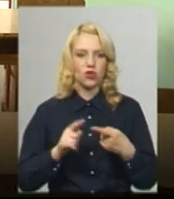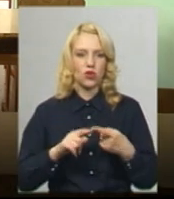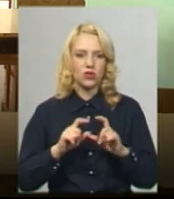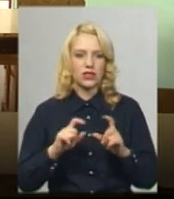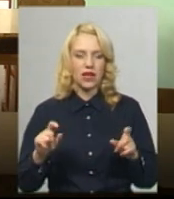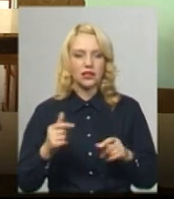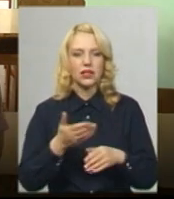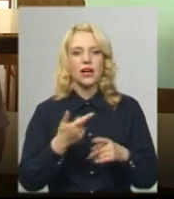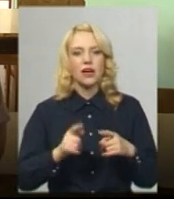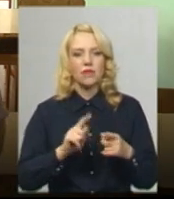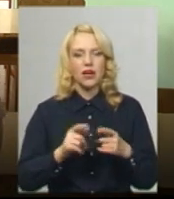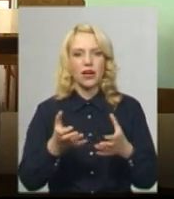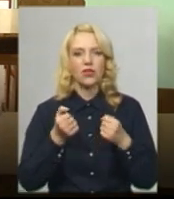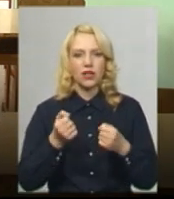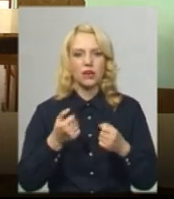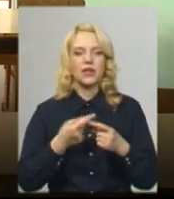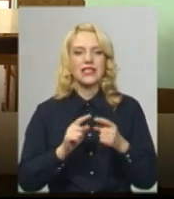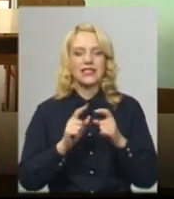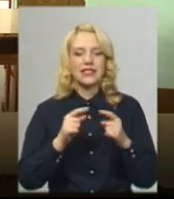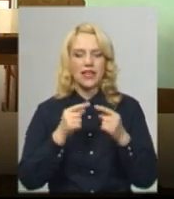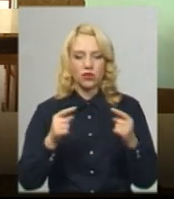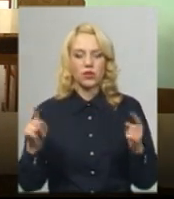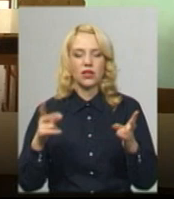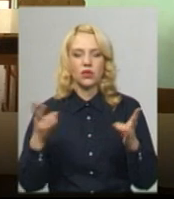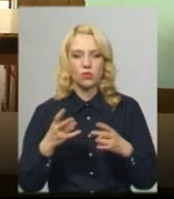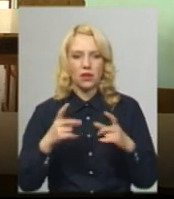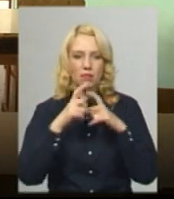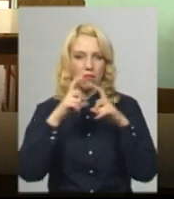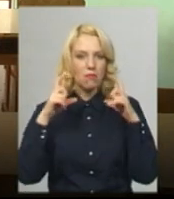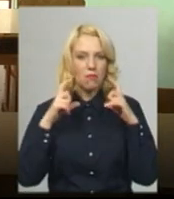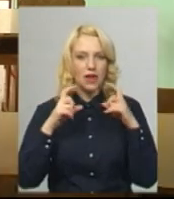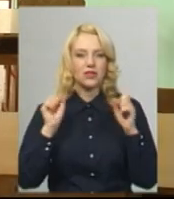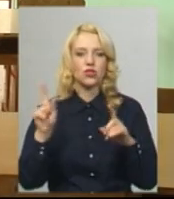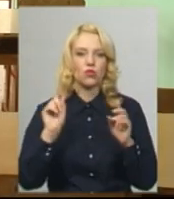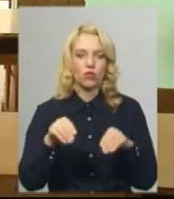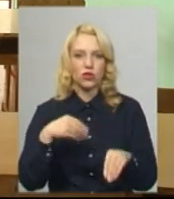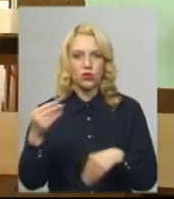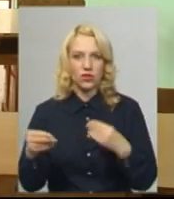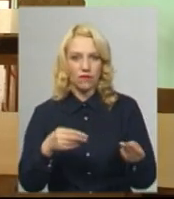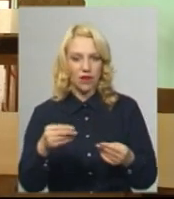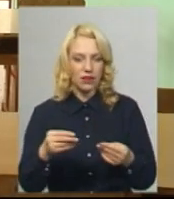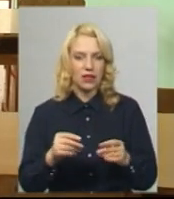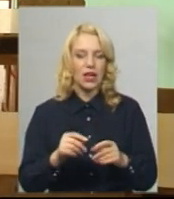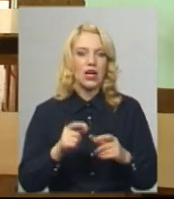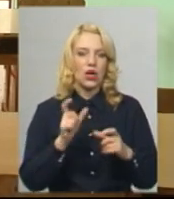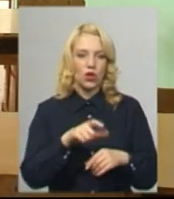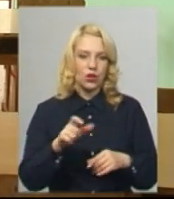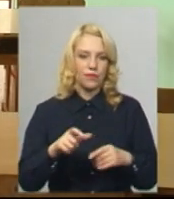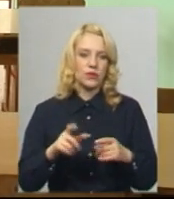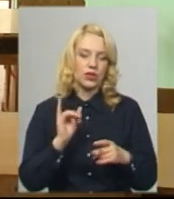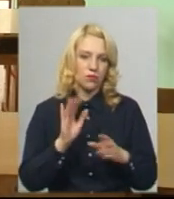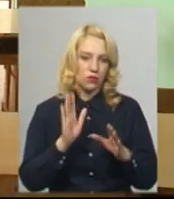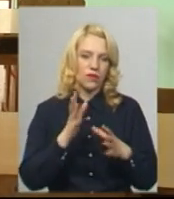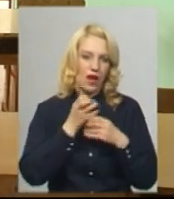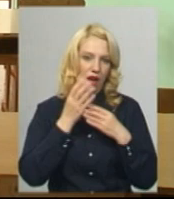ті засоби, які необхідні, ми отримали маски для того, щоб можна було змінити абітурієнтам. І я думаю, що все пройде